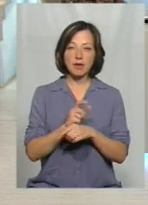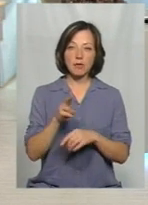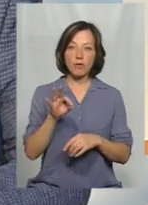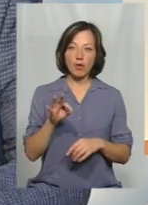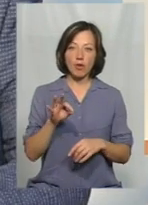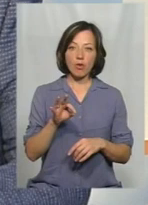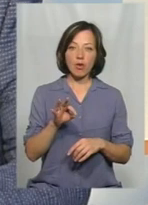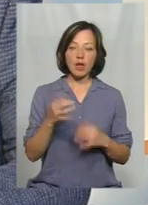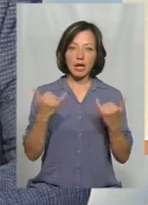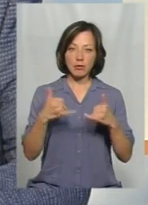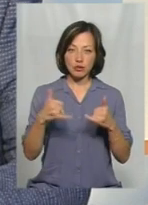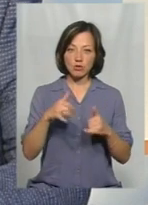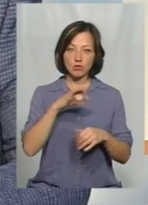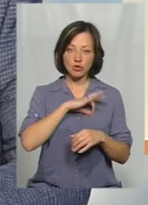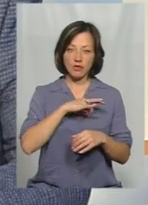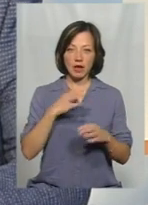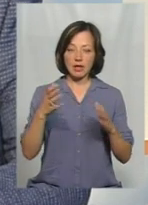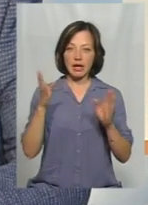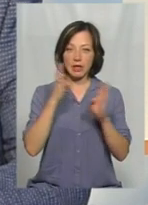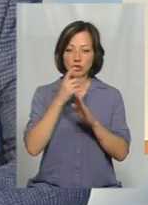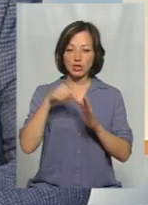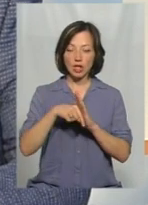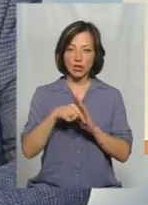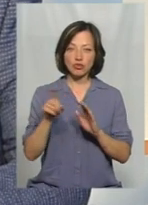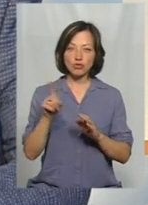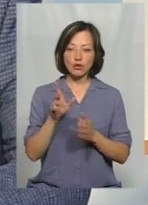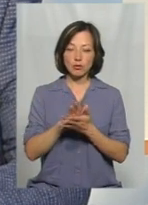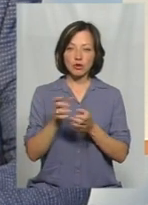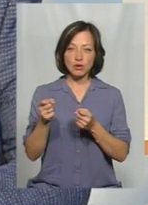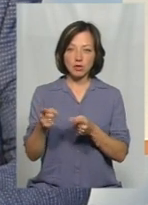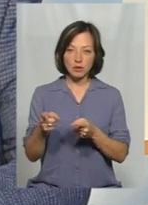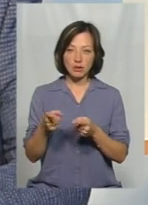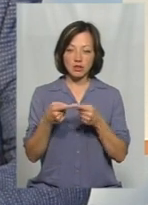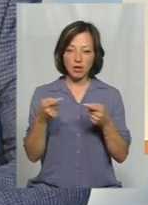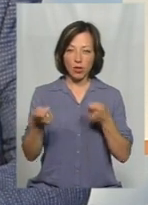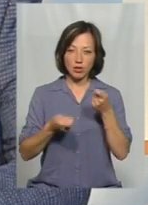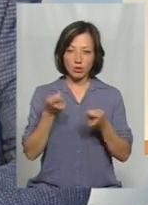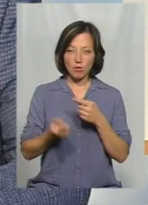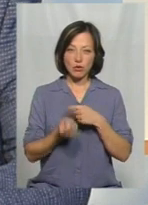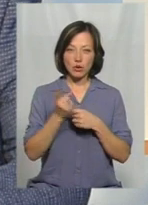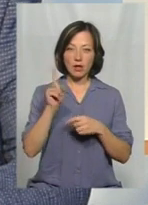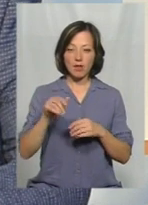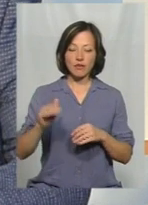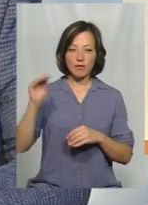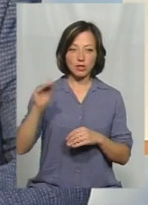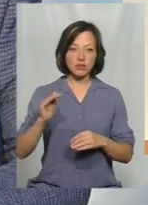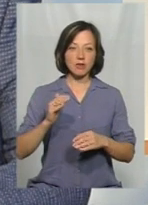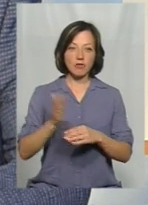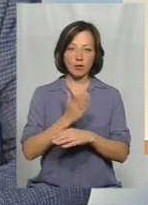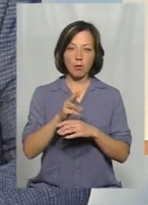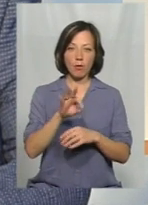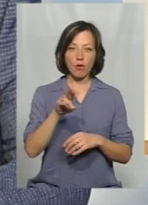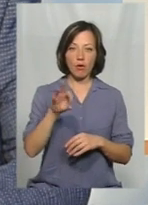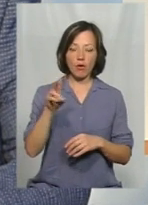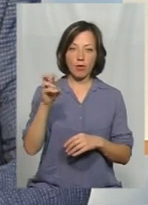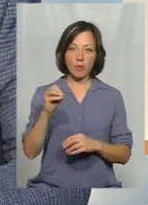ХСК, хімічному споживанні кисню, що означає про надхоження забруднюючих речовин органічного похоження, навіть вище випуску полонського